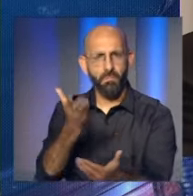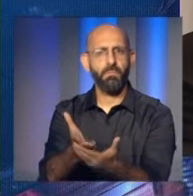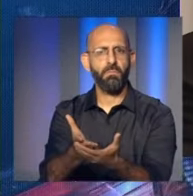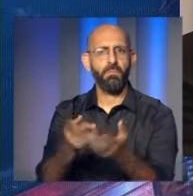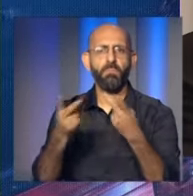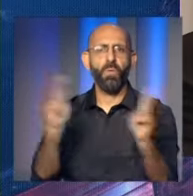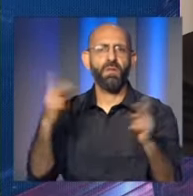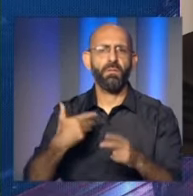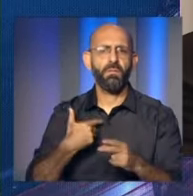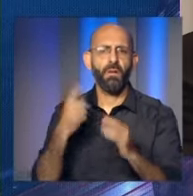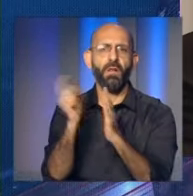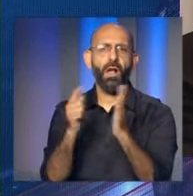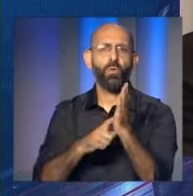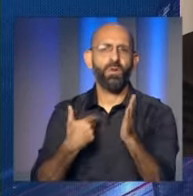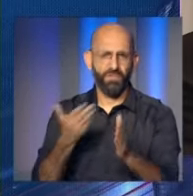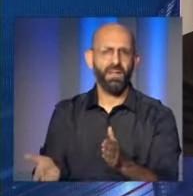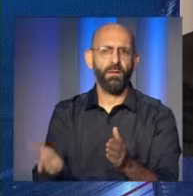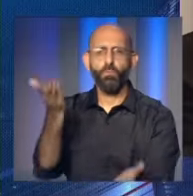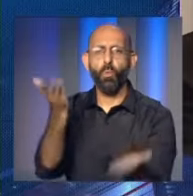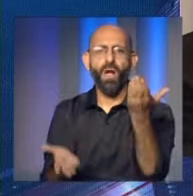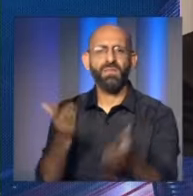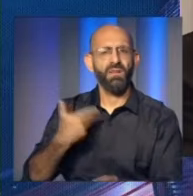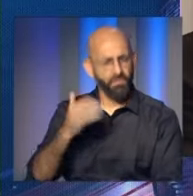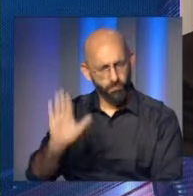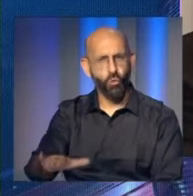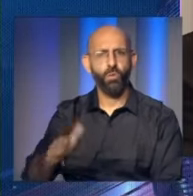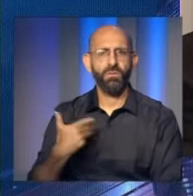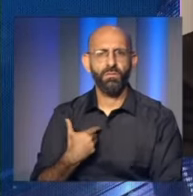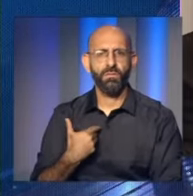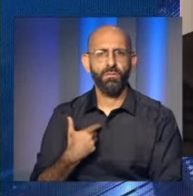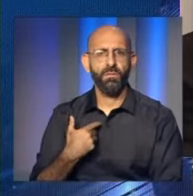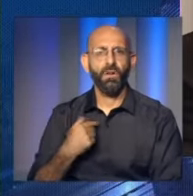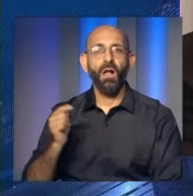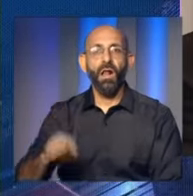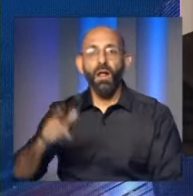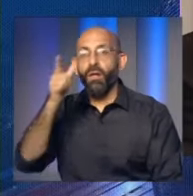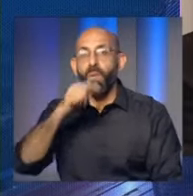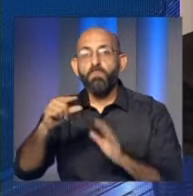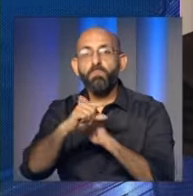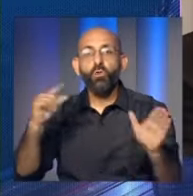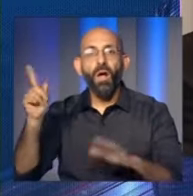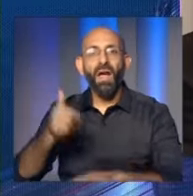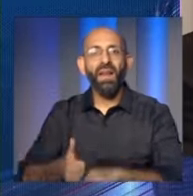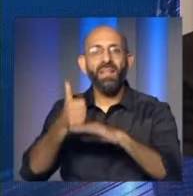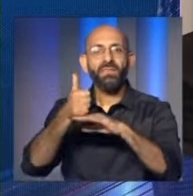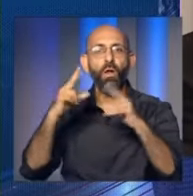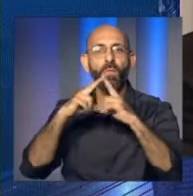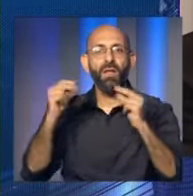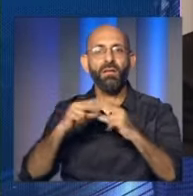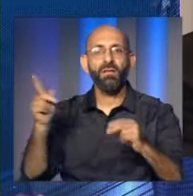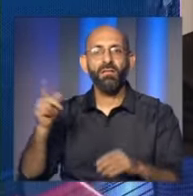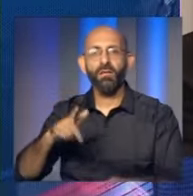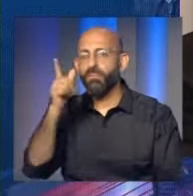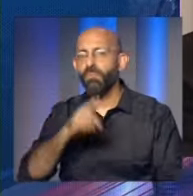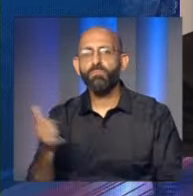اللبنانية موضحا أن هذا القرار صنع هنا في مكتبي ونحن متمسكون به على قاعدة التطبيق المتوازن له